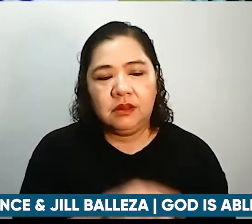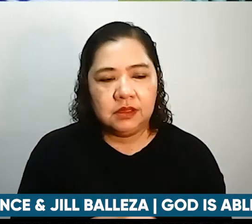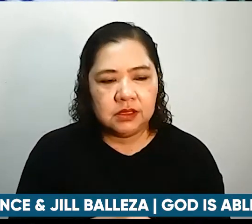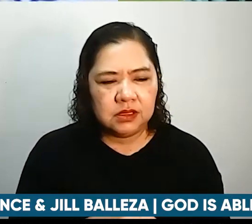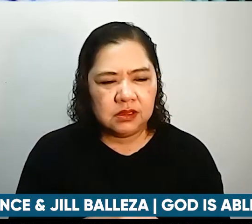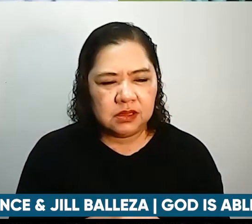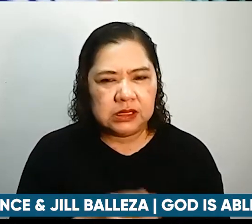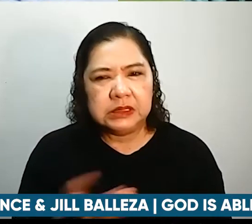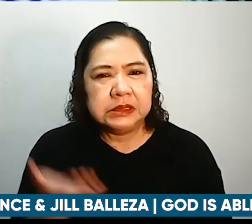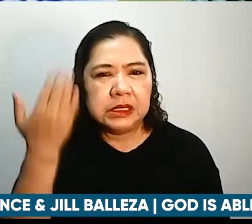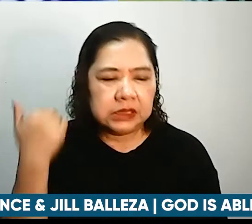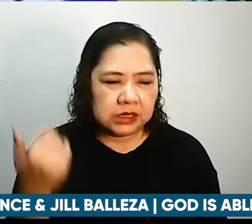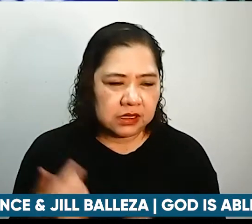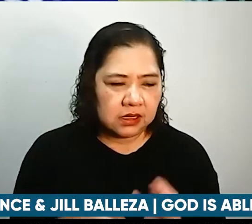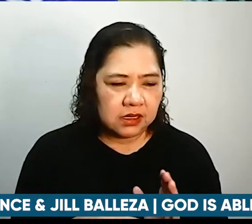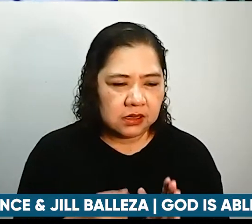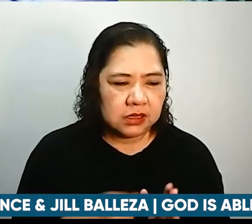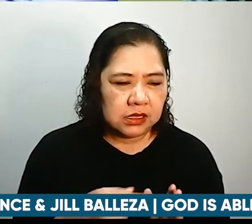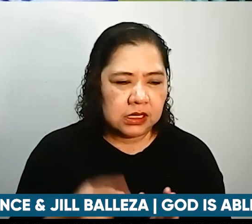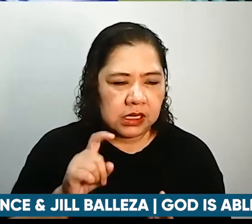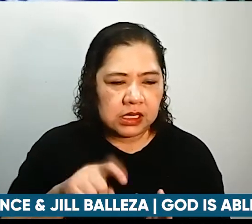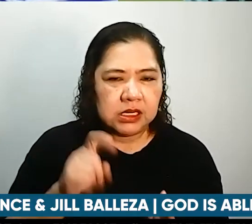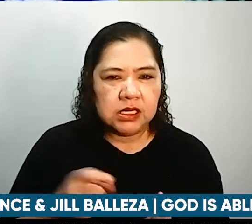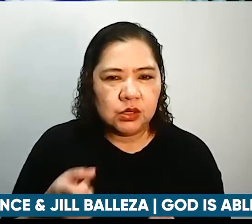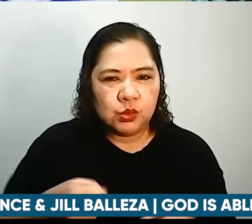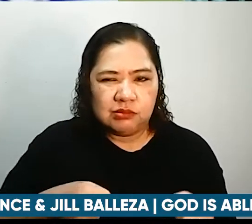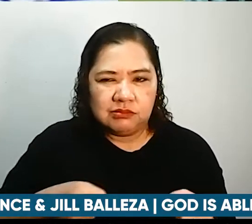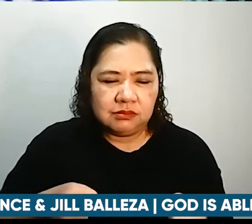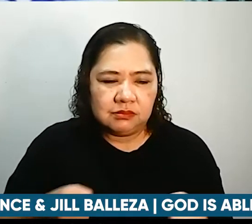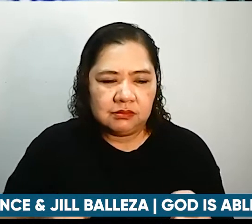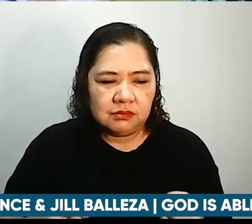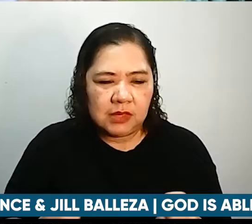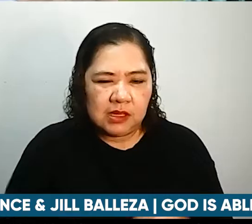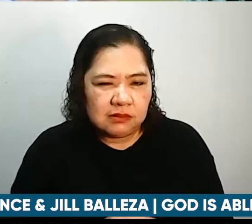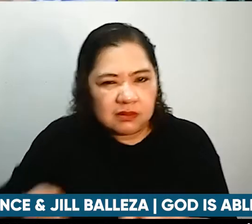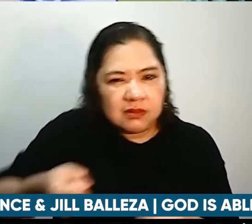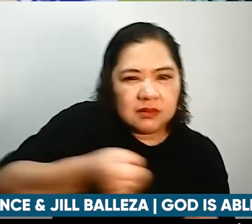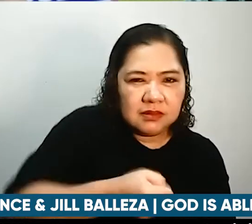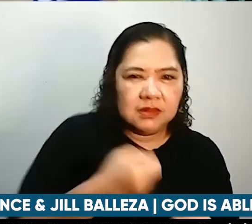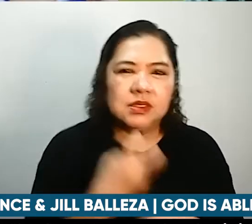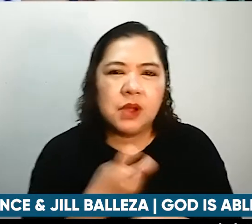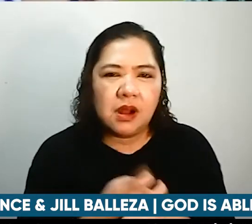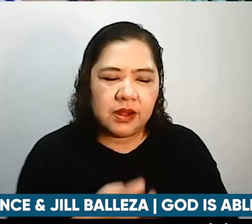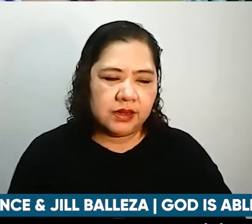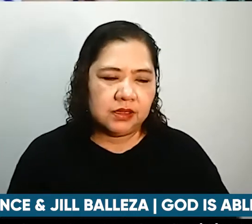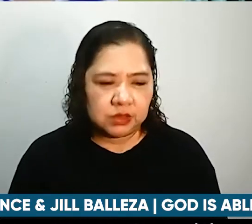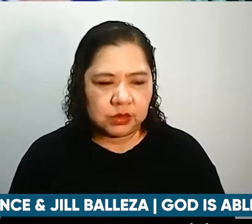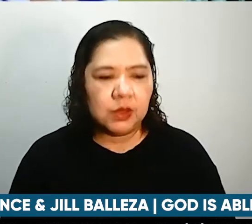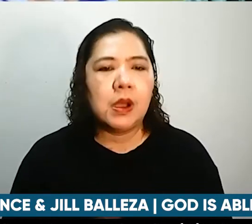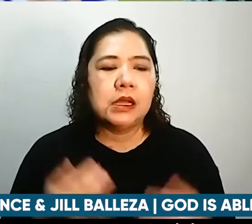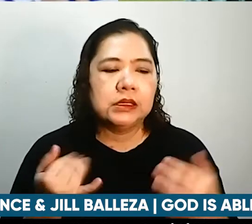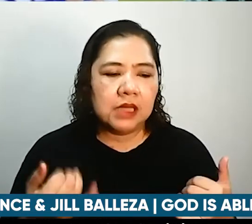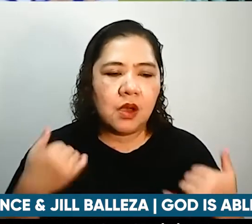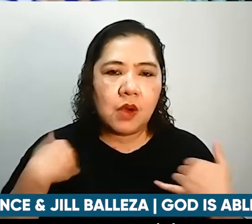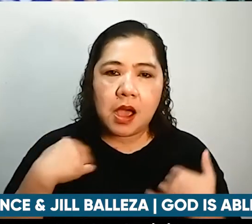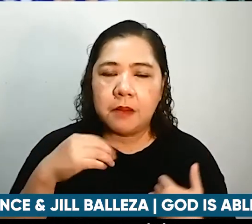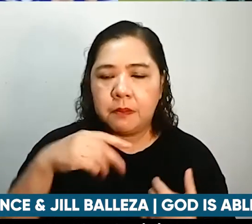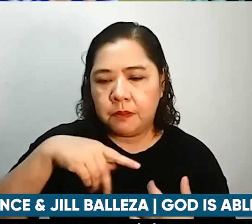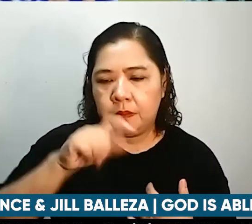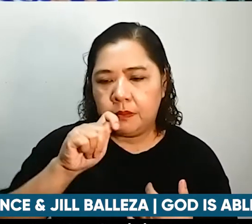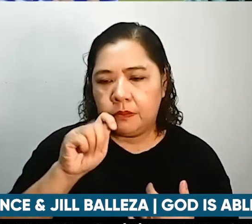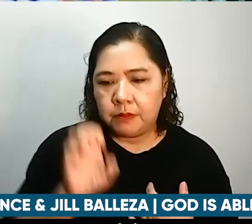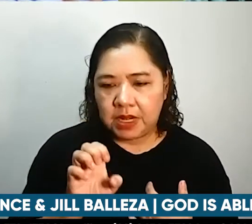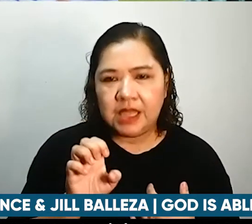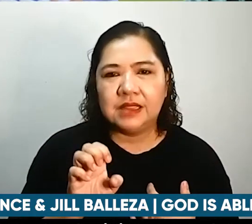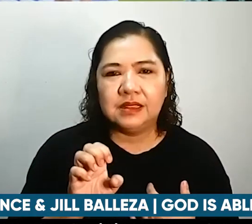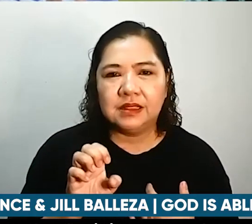titwist ko siya eh kasi kailangan niyang pumasok sa sasakyan eh pero meron kaming na-discovering na plate na parang upuan na parang